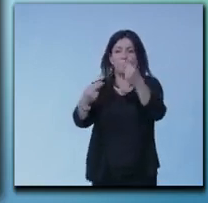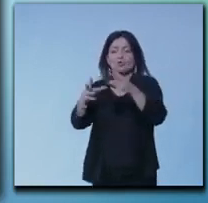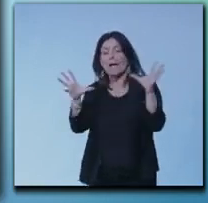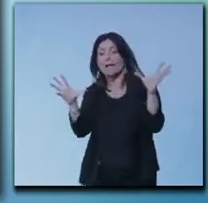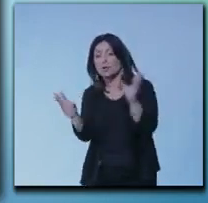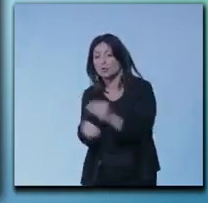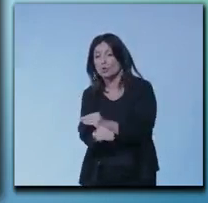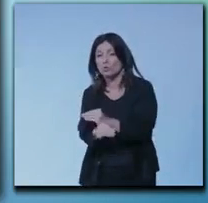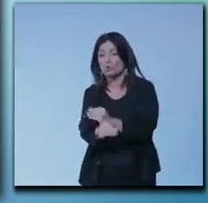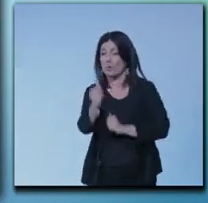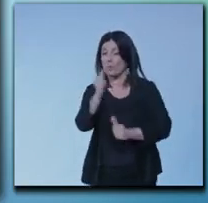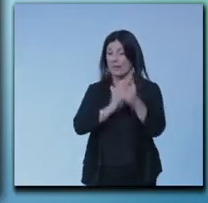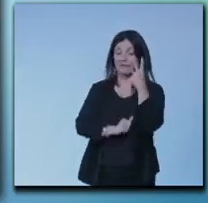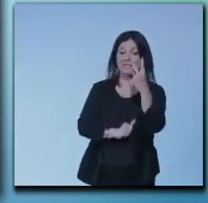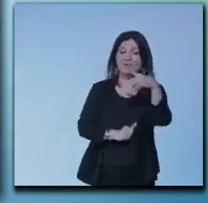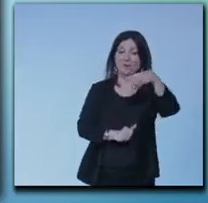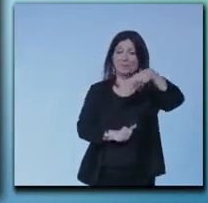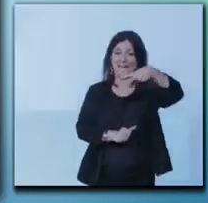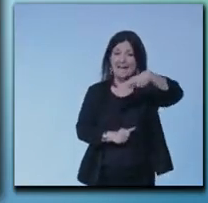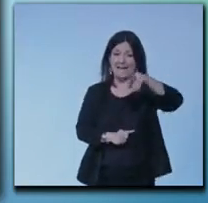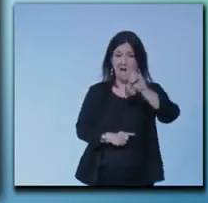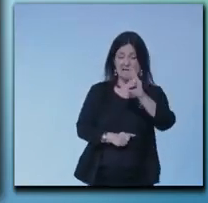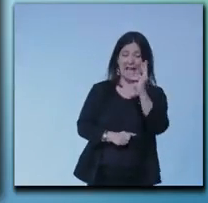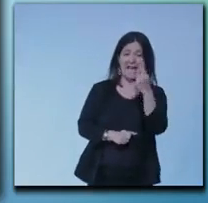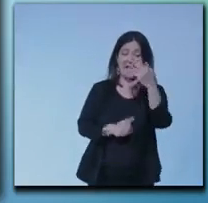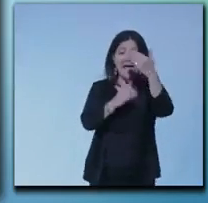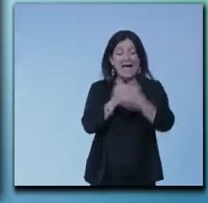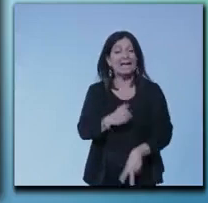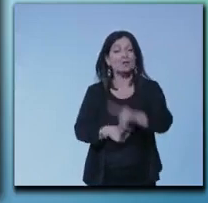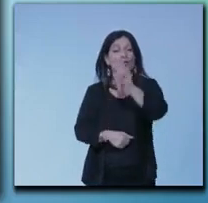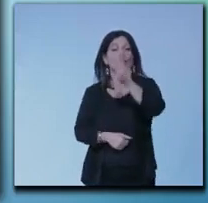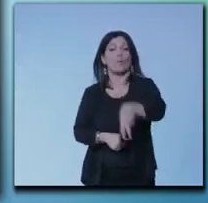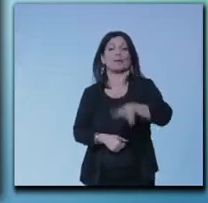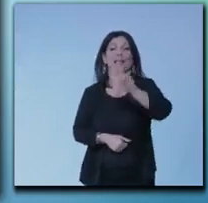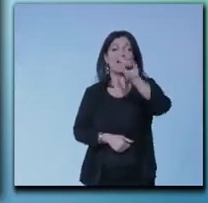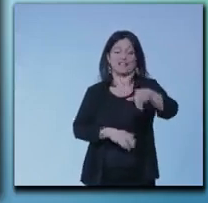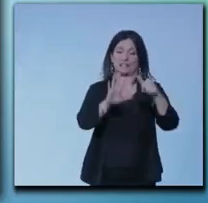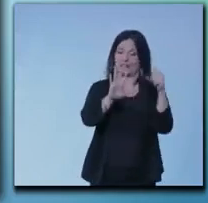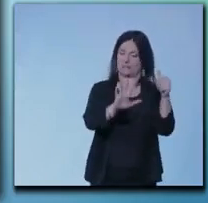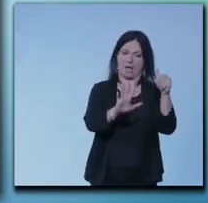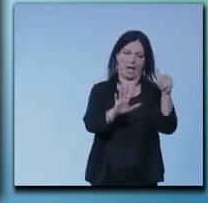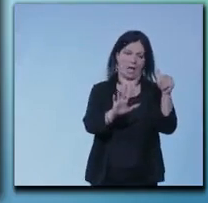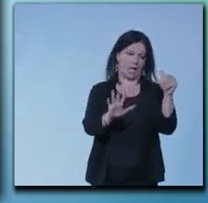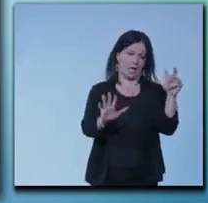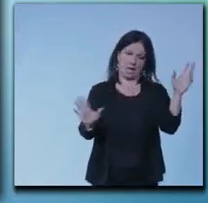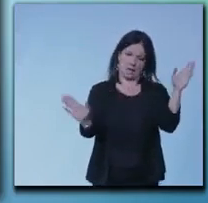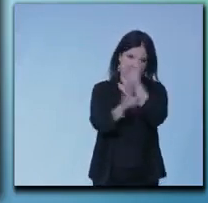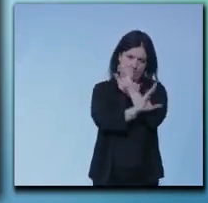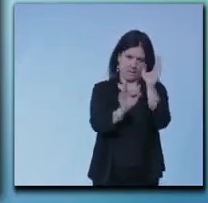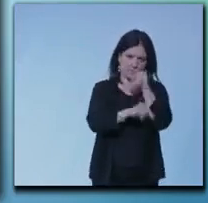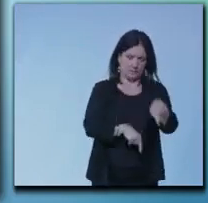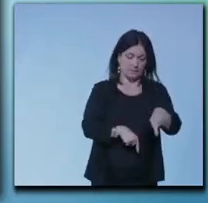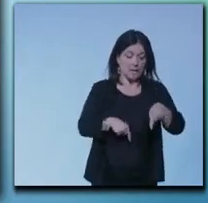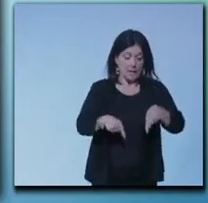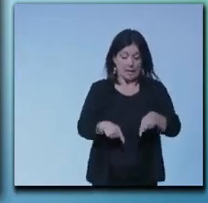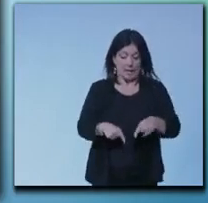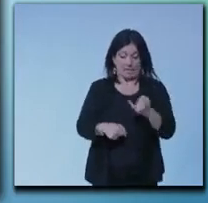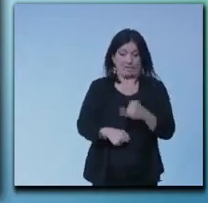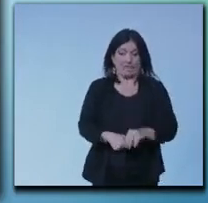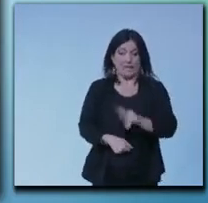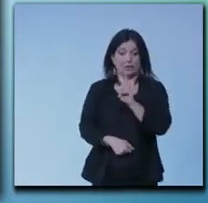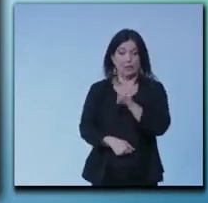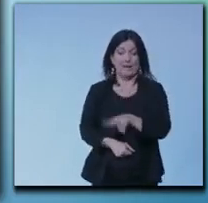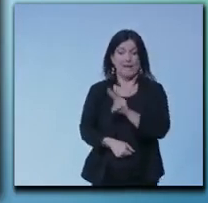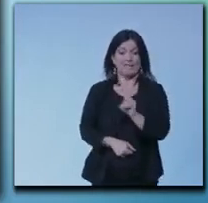PNRR entro il 2026 è puro esercizio di fantasia perché siamo a fine 2022